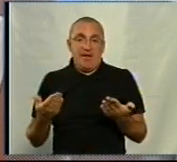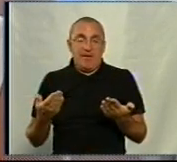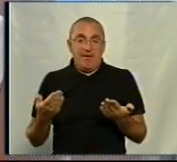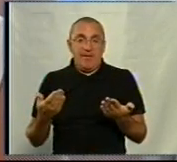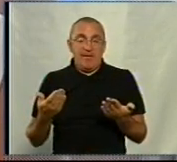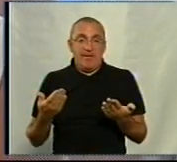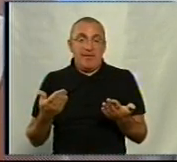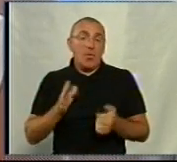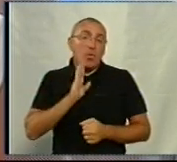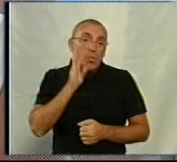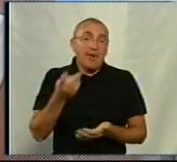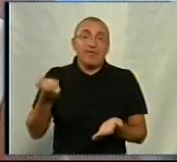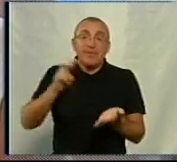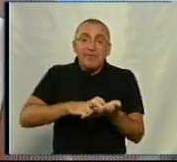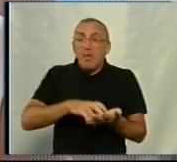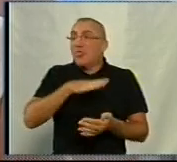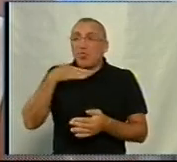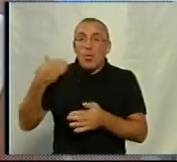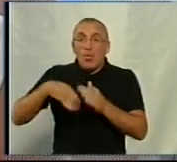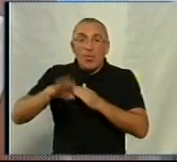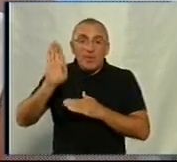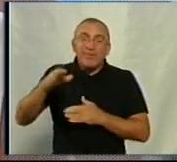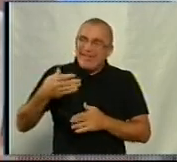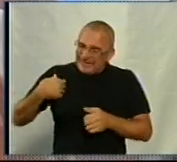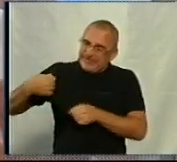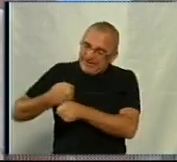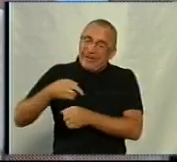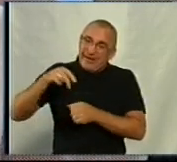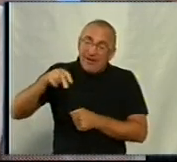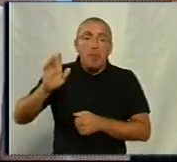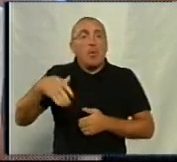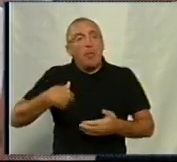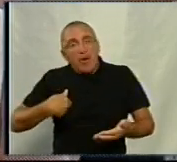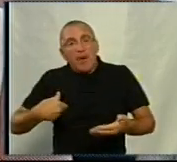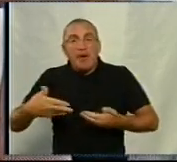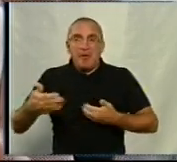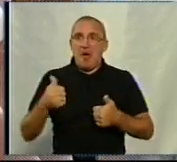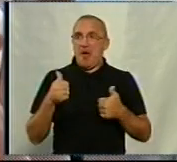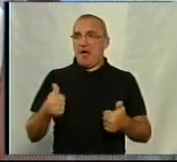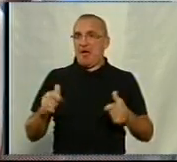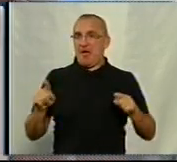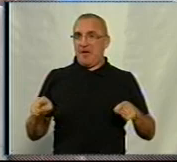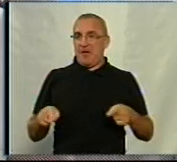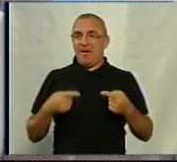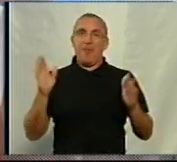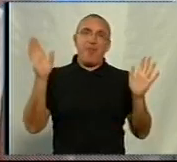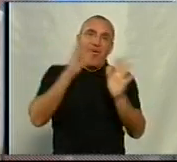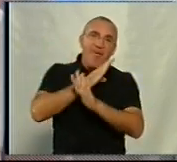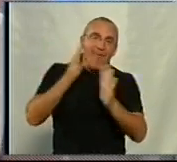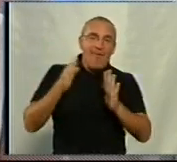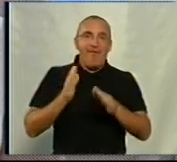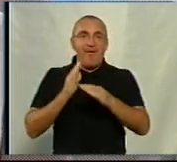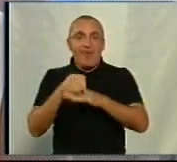Значить ти так утром встаєш і не хочеш йти. Заставляєш себе йди. А тоді йдеш і так добре. На повітря все,